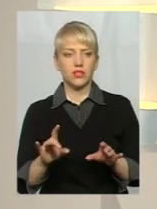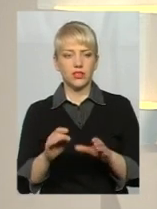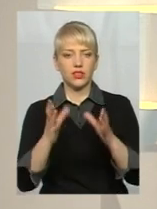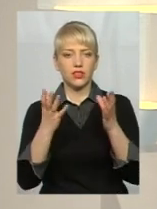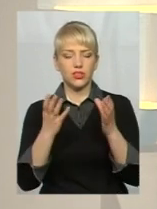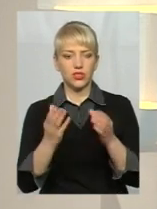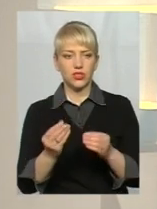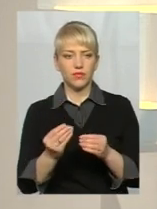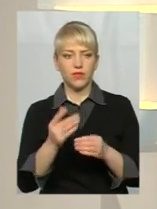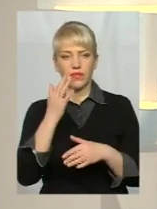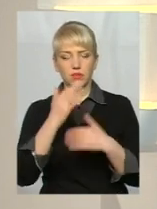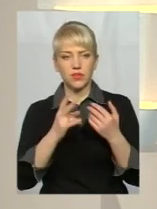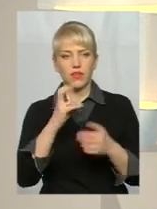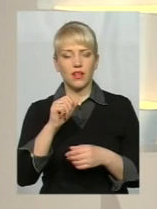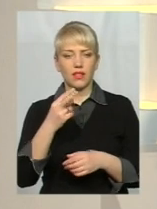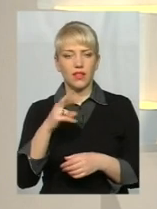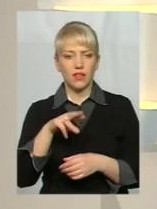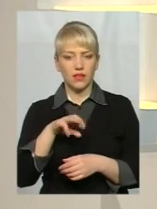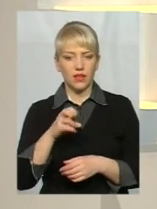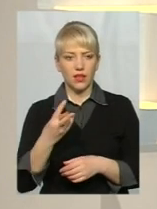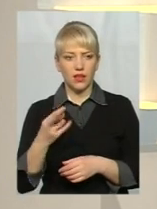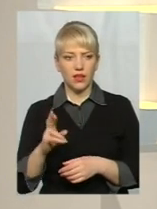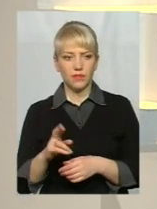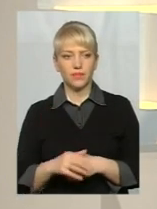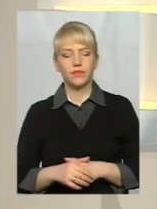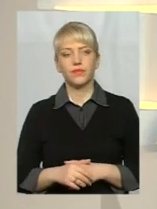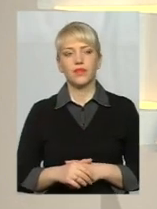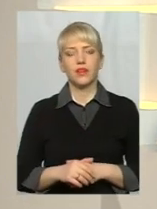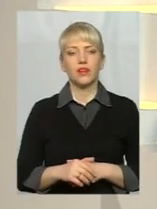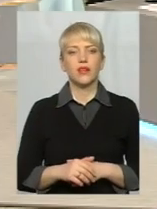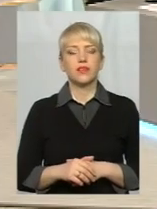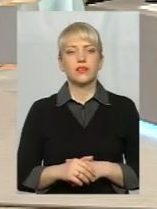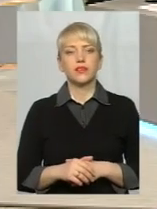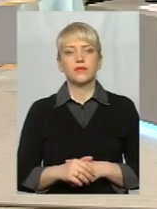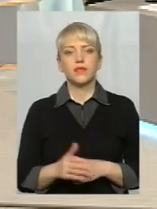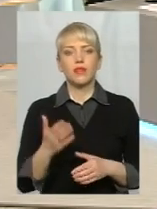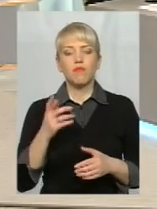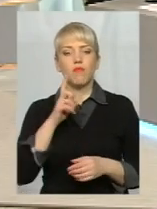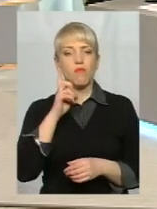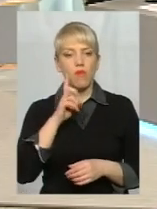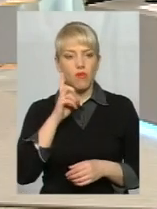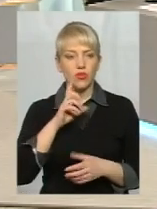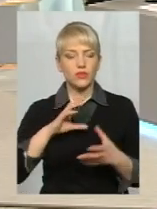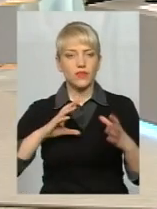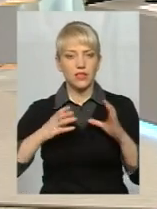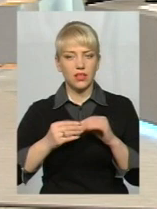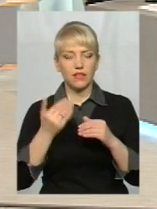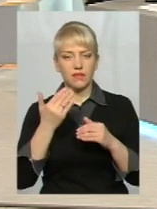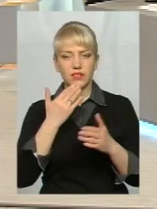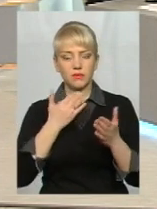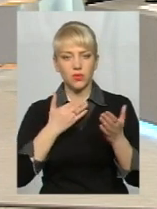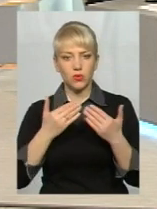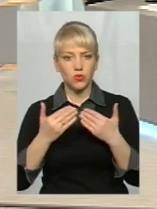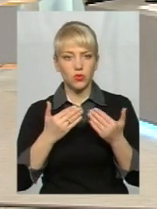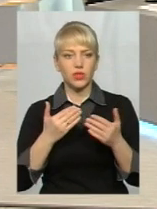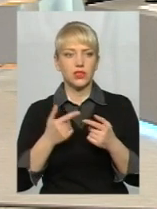Штраф? Пані Наталія, я вибачаюсь, в принципі це питання може бути вам обом адресоване. От молодь взагалі, ви спілкуєтесь так, як